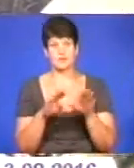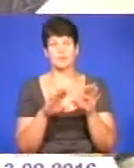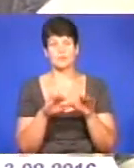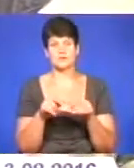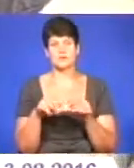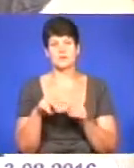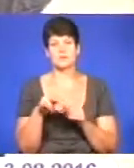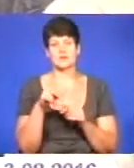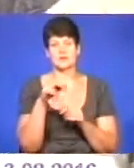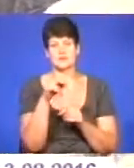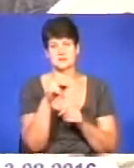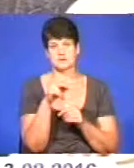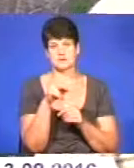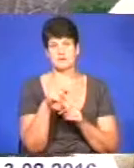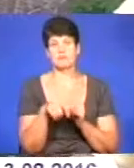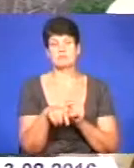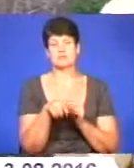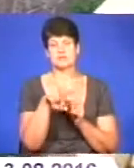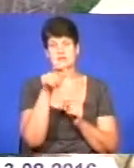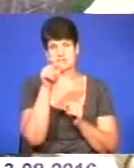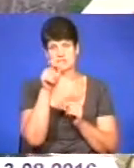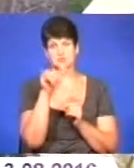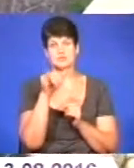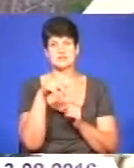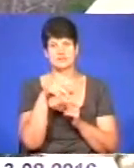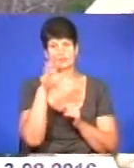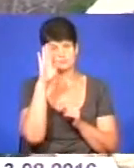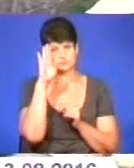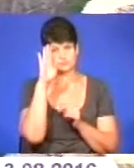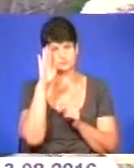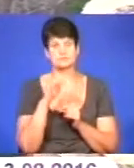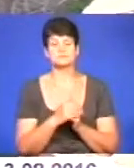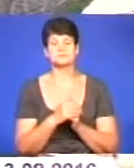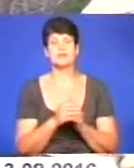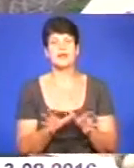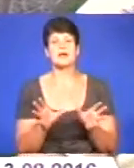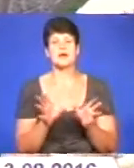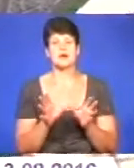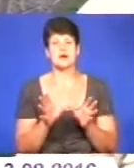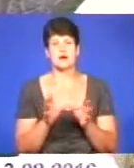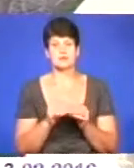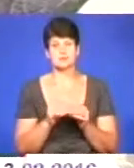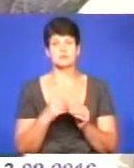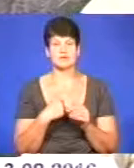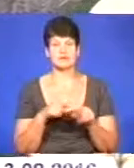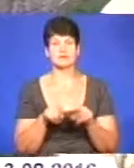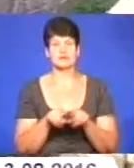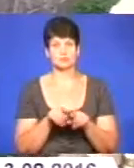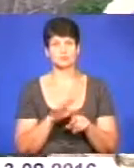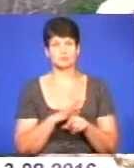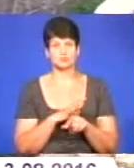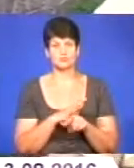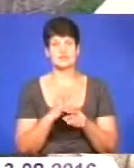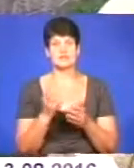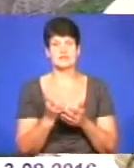піднялася в під'їзд, в який зайшов чоловік, і разом зі мною, тому що я теж був разом з ними, ми